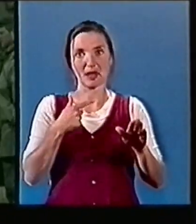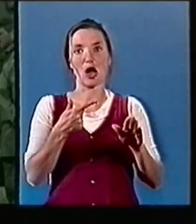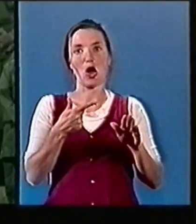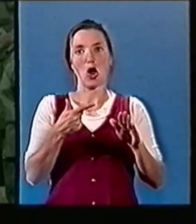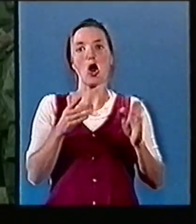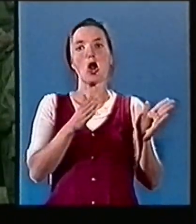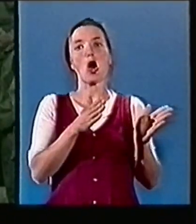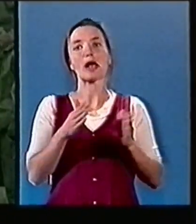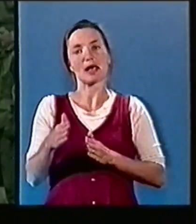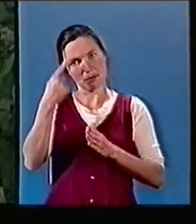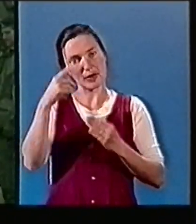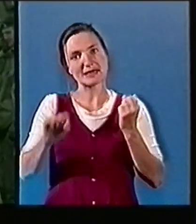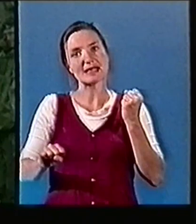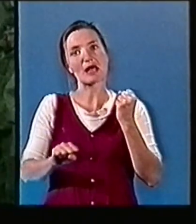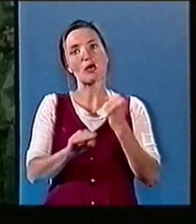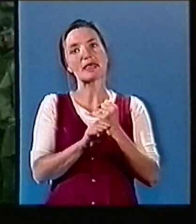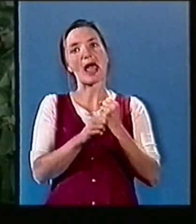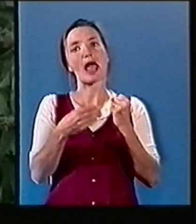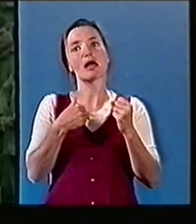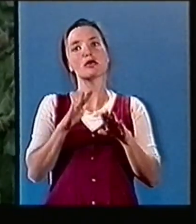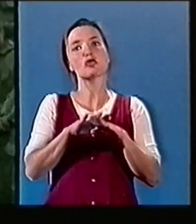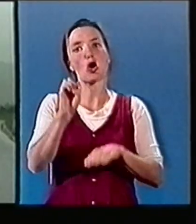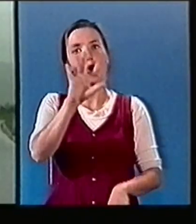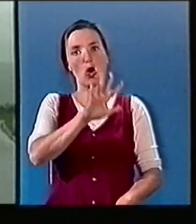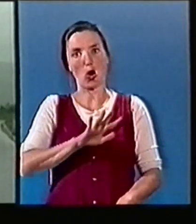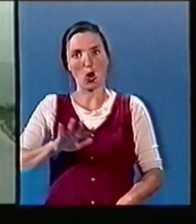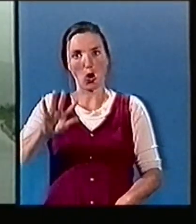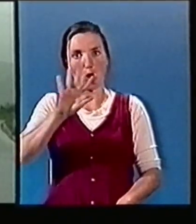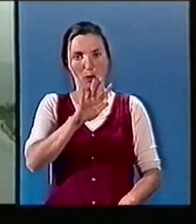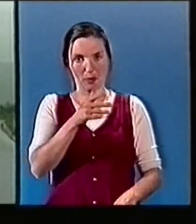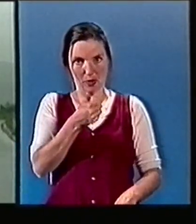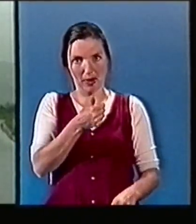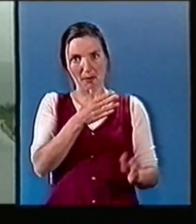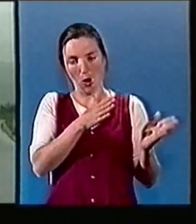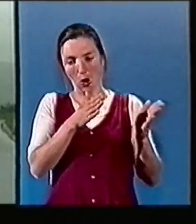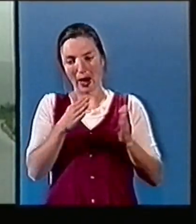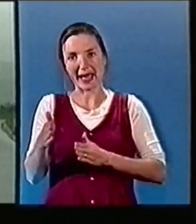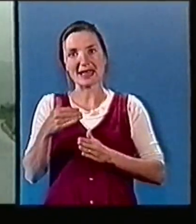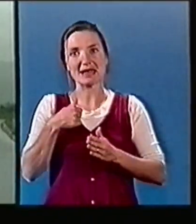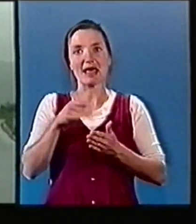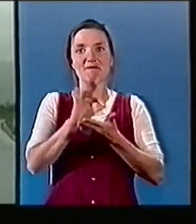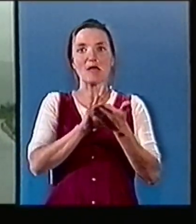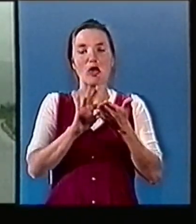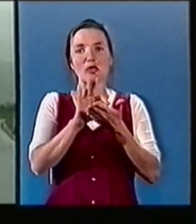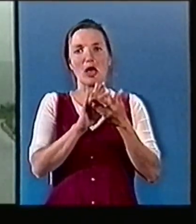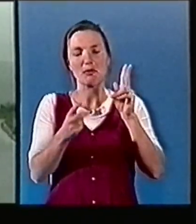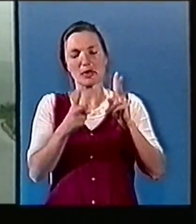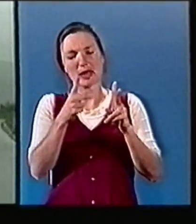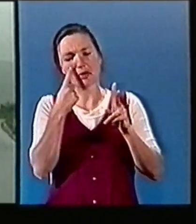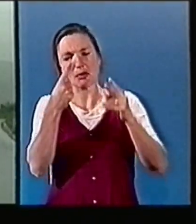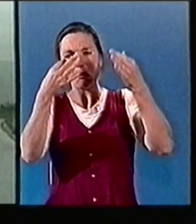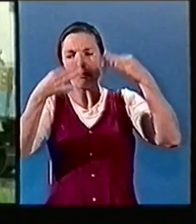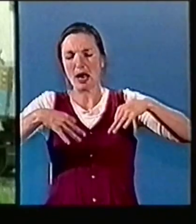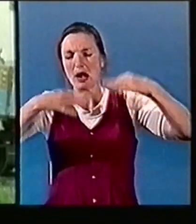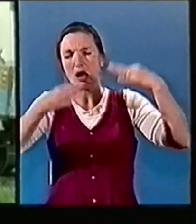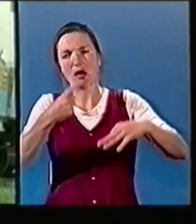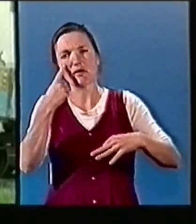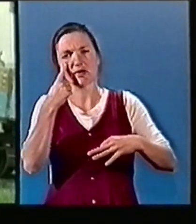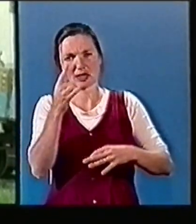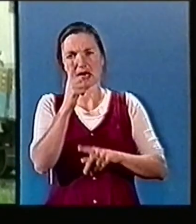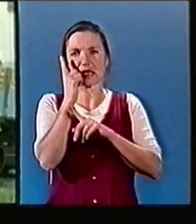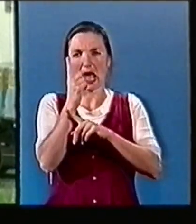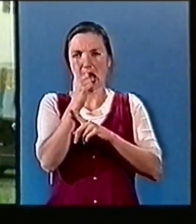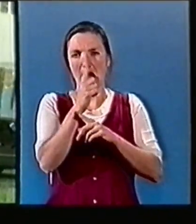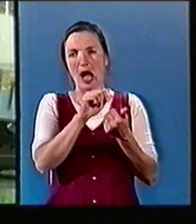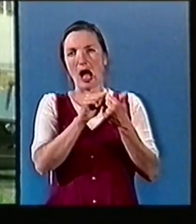la Coopération en Europe, ces élections permettront pourtant de faire un premier bilan de l'après-guerre en Bosnie. Et de cela dépendra aussi le retrait